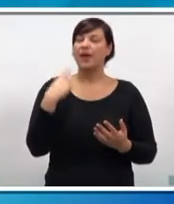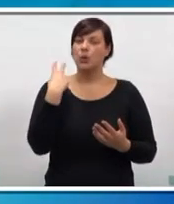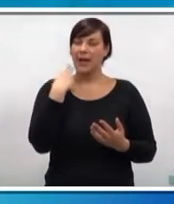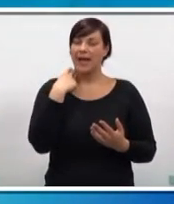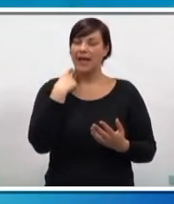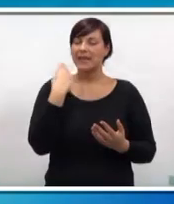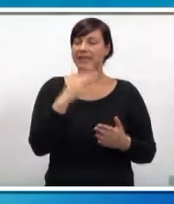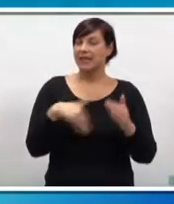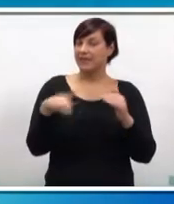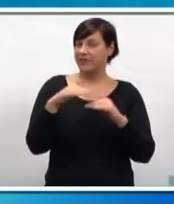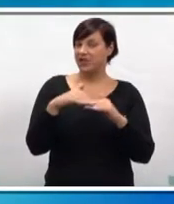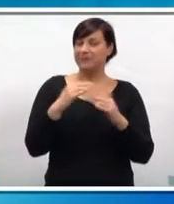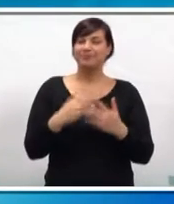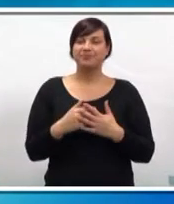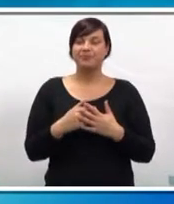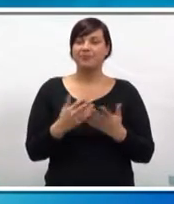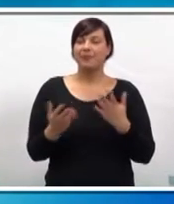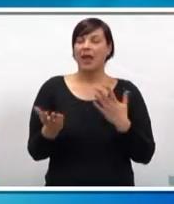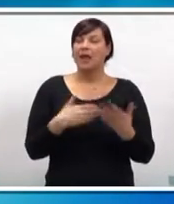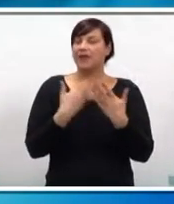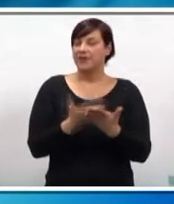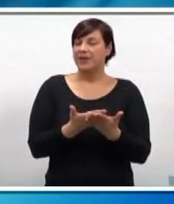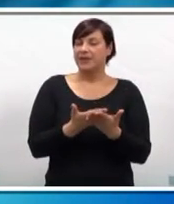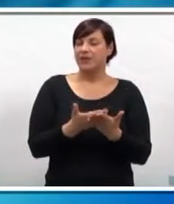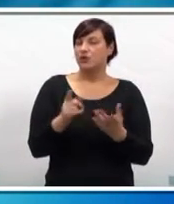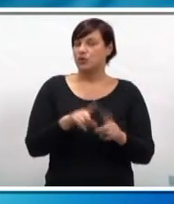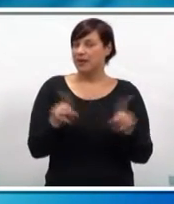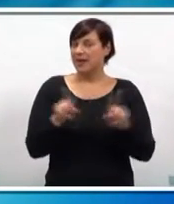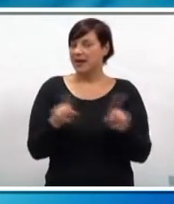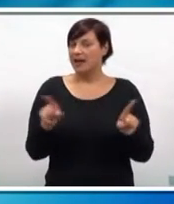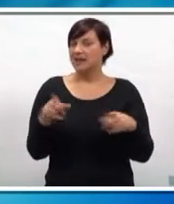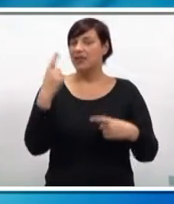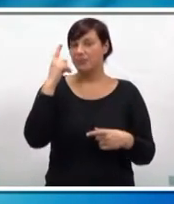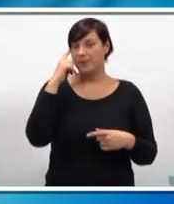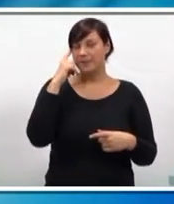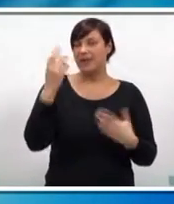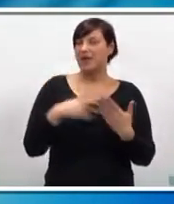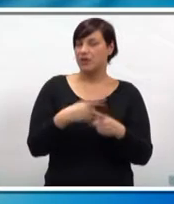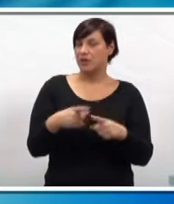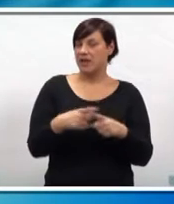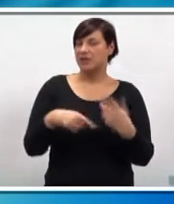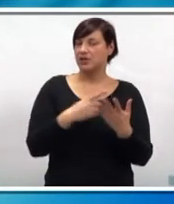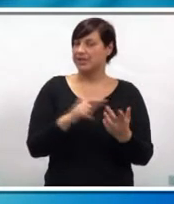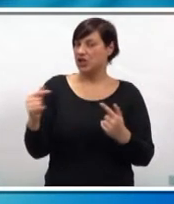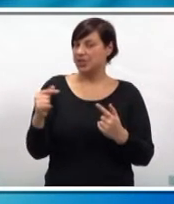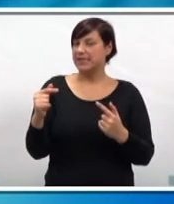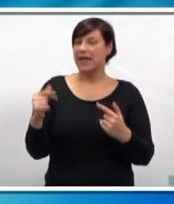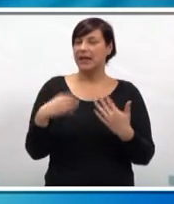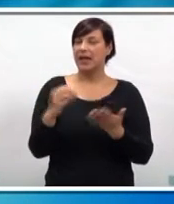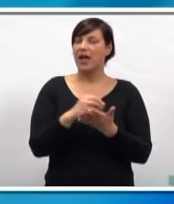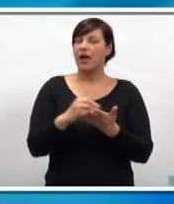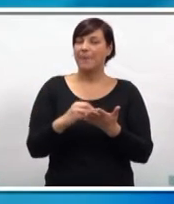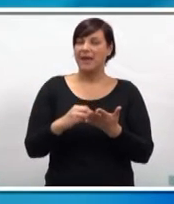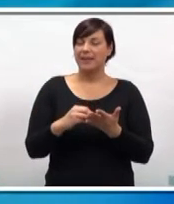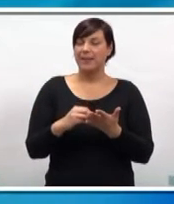komuniciranja na jednom ili više stranih jezika. Stočić tvrdi kako su upravo te razlike u predznanju studenta razlogi zastanka stranih jezika s liste